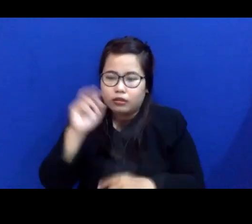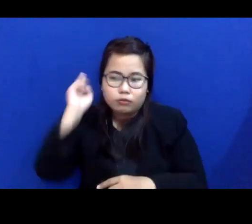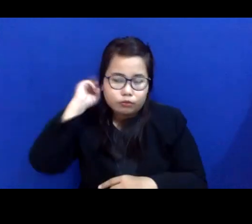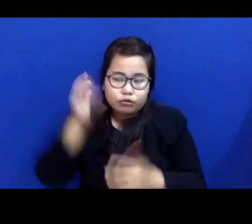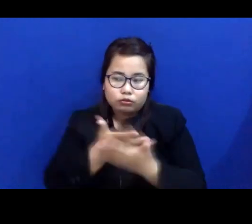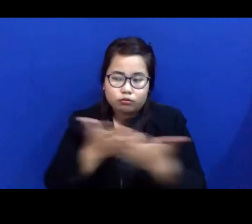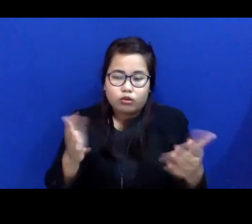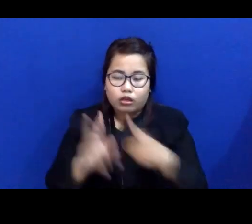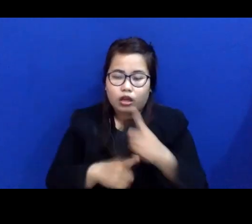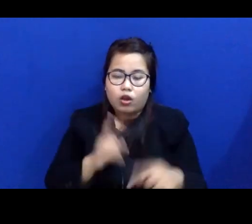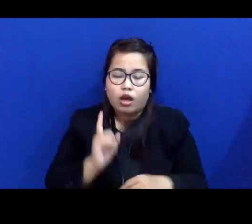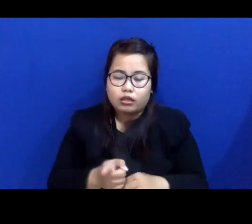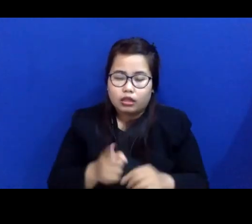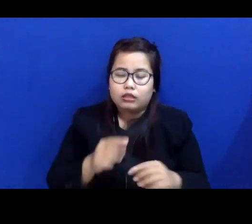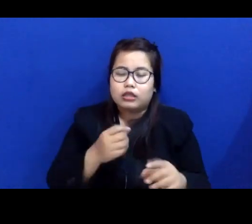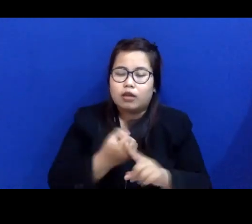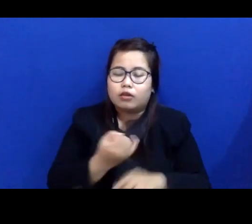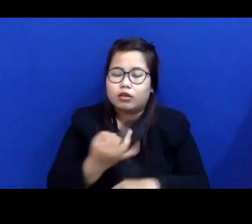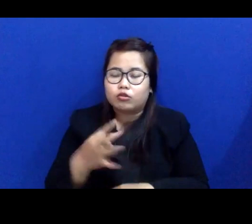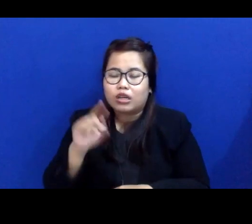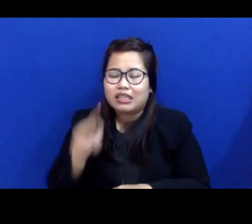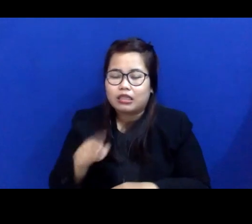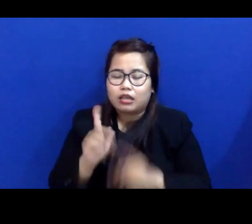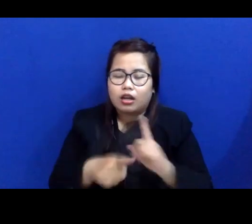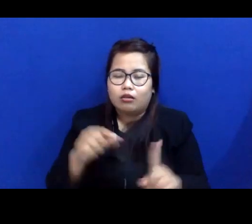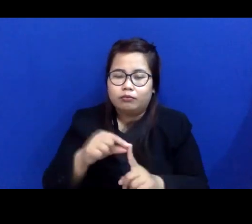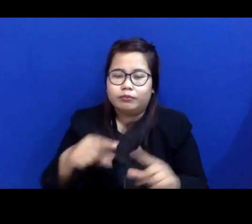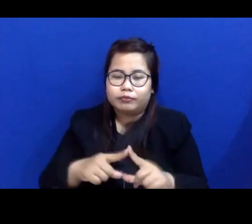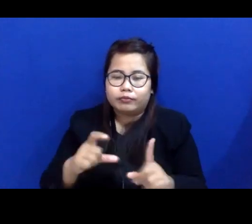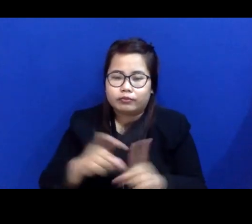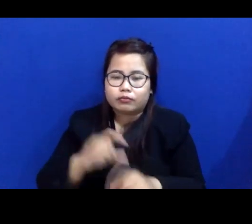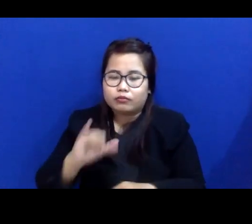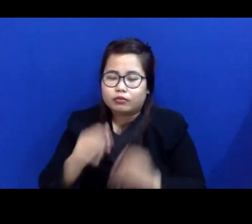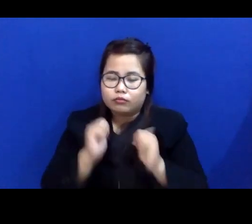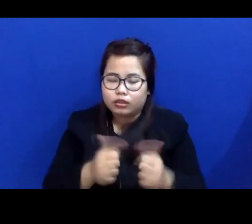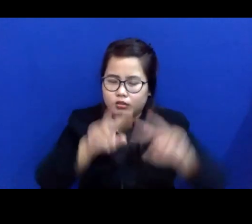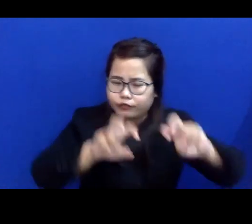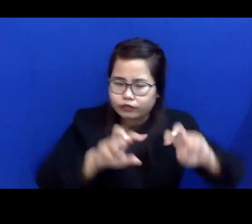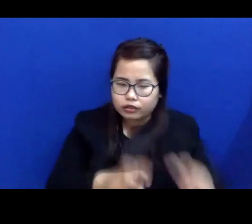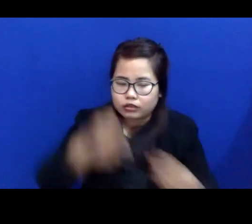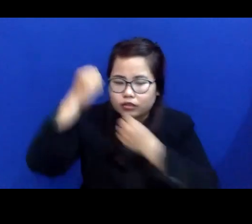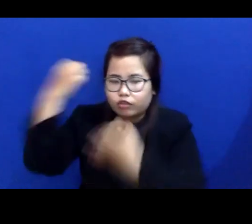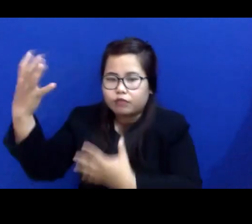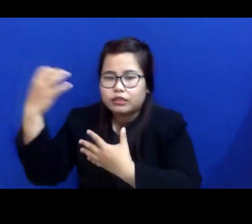peradisay bisa mengidentifikasi informasi apakah